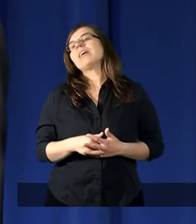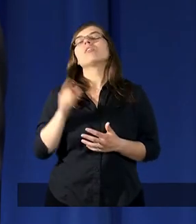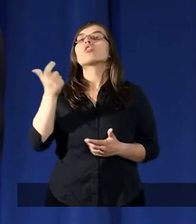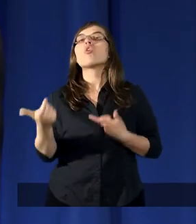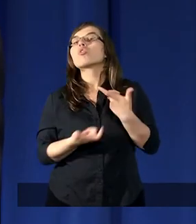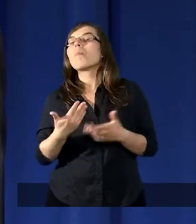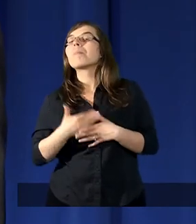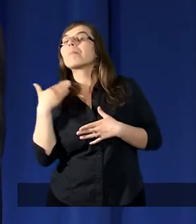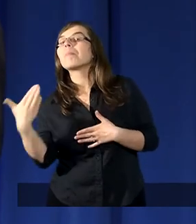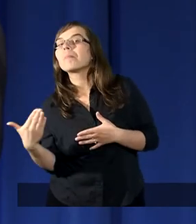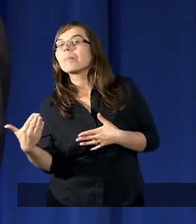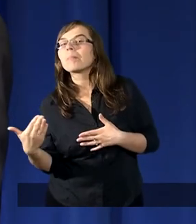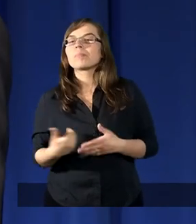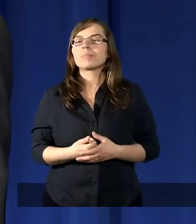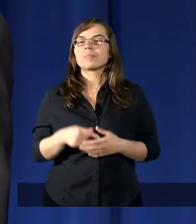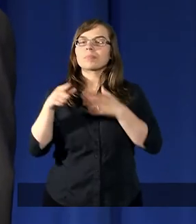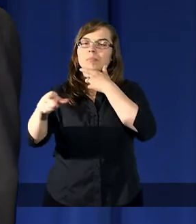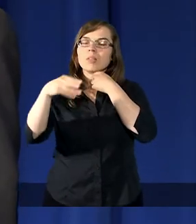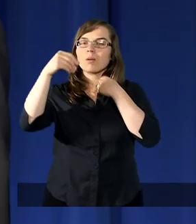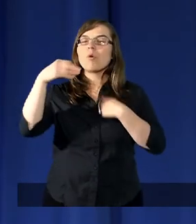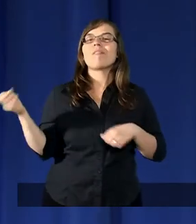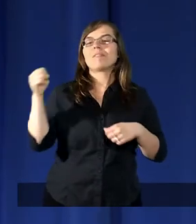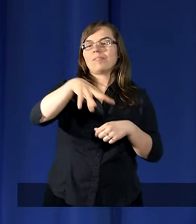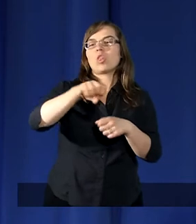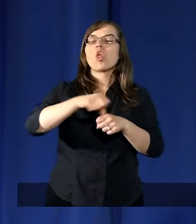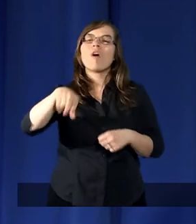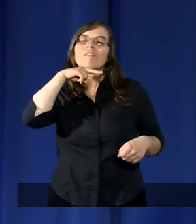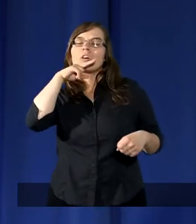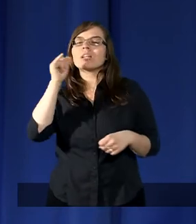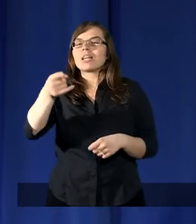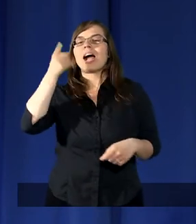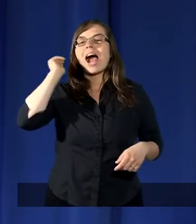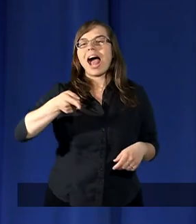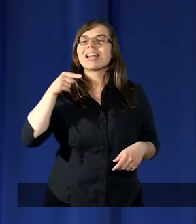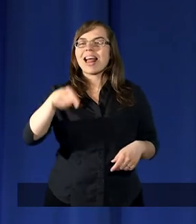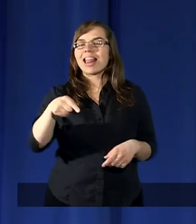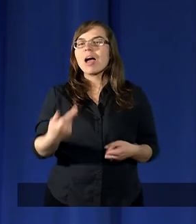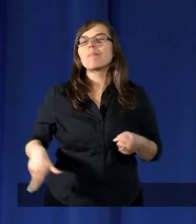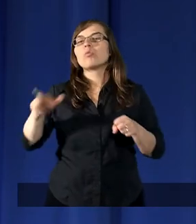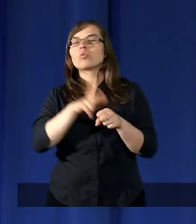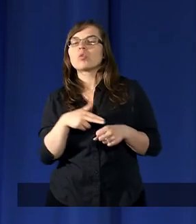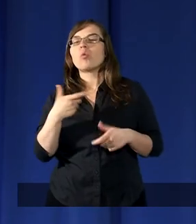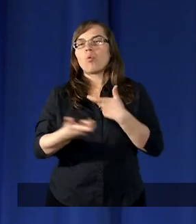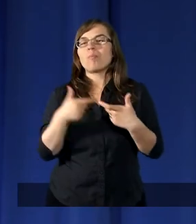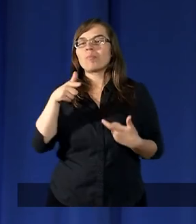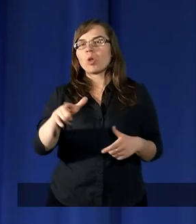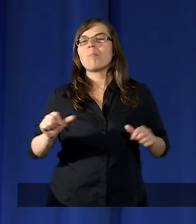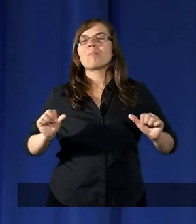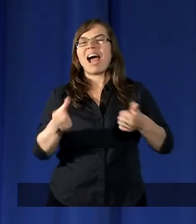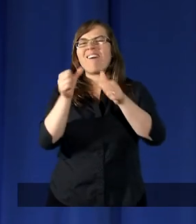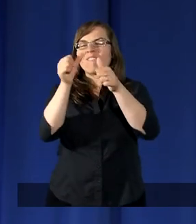co zrobił? Ten proch wsypał do wody i kazał temu, który uprawiali to